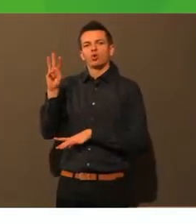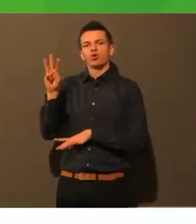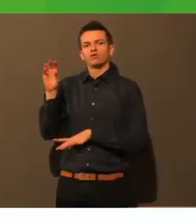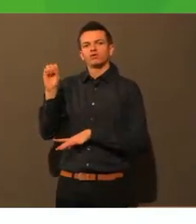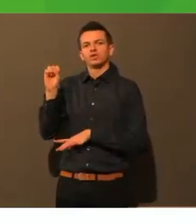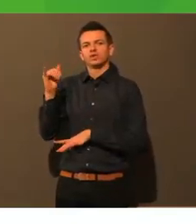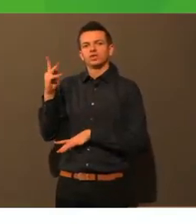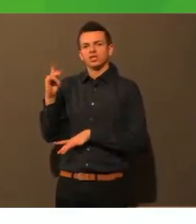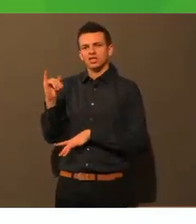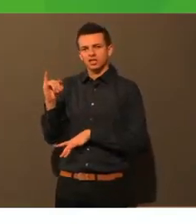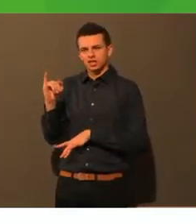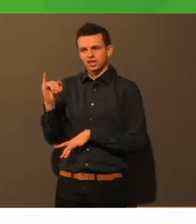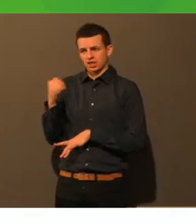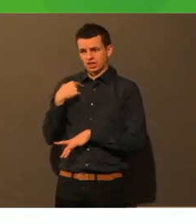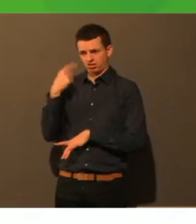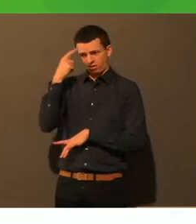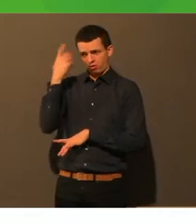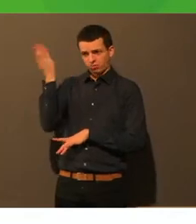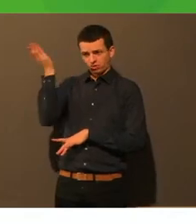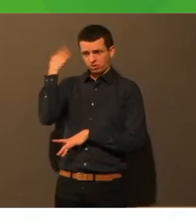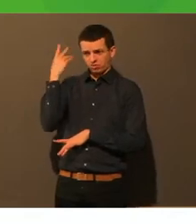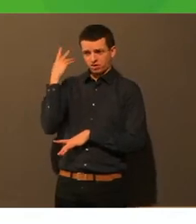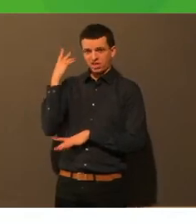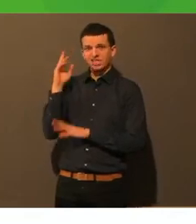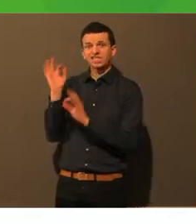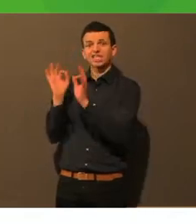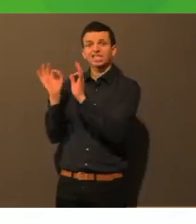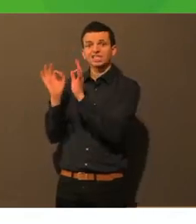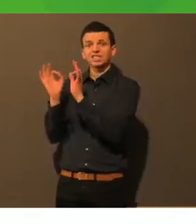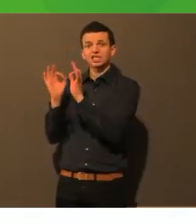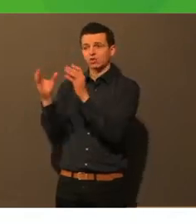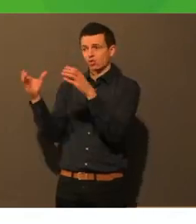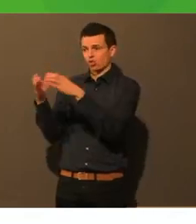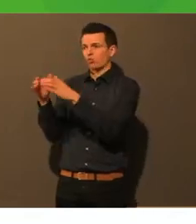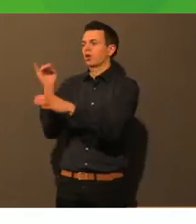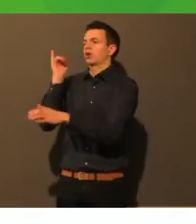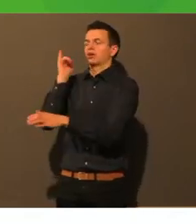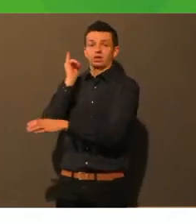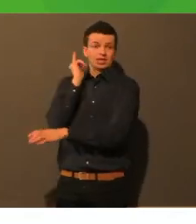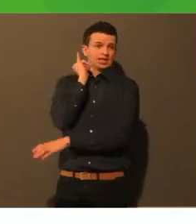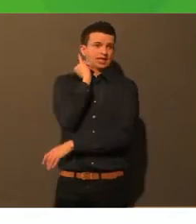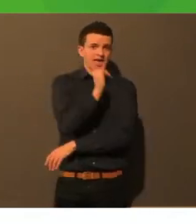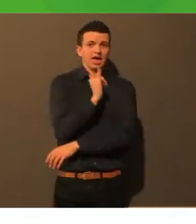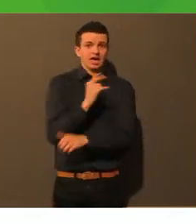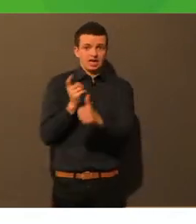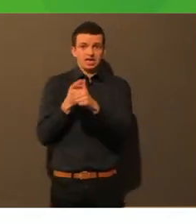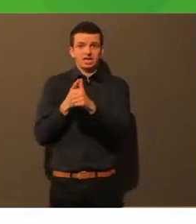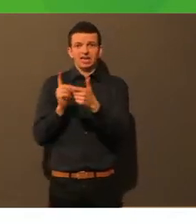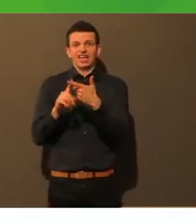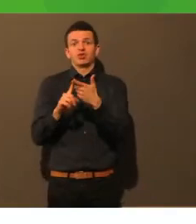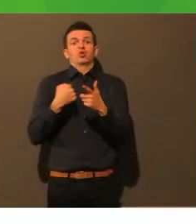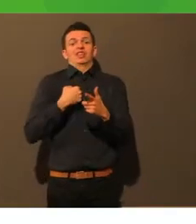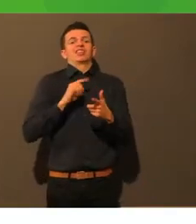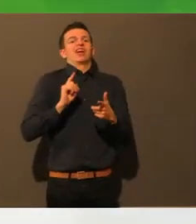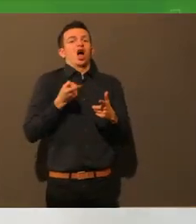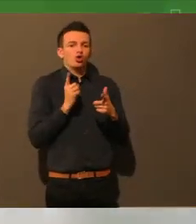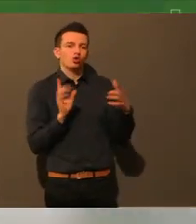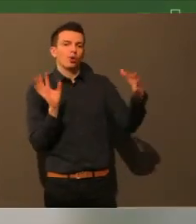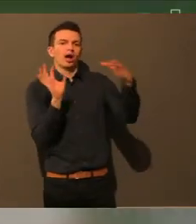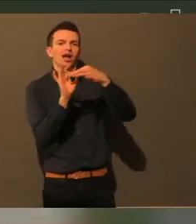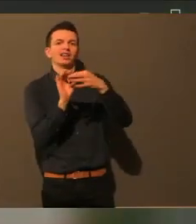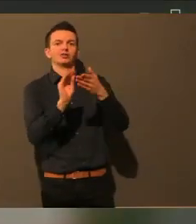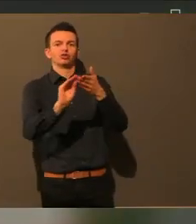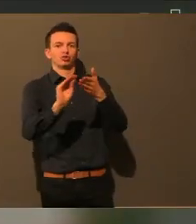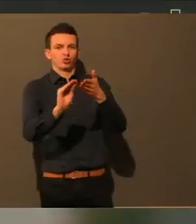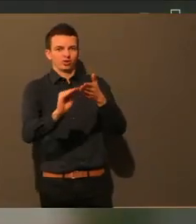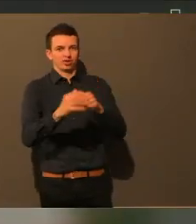Risikogruppen, glaube ich, war das Thema, oder? Auf der einen Seite ja. Auf der anderen Seite möchte ich aber auch noch was zu der Schule sagen. Wenn ich jetzt so gerade